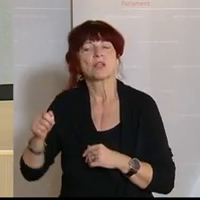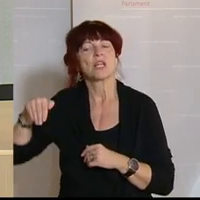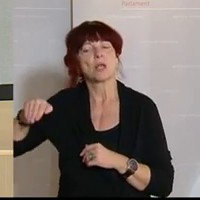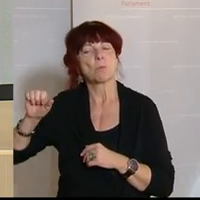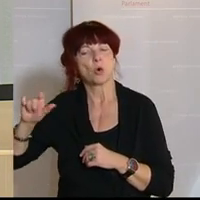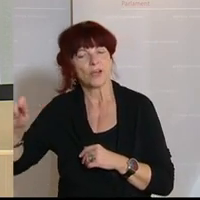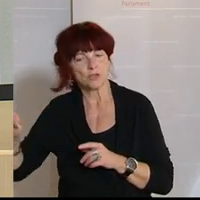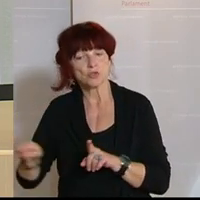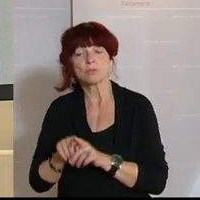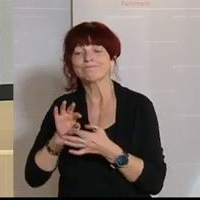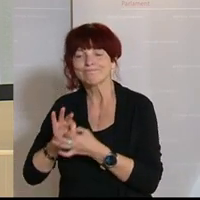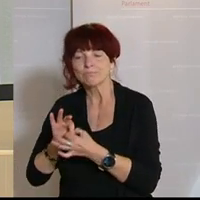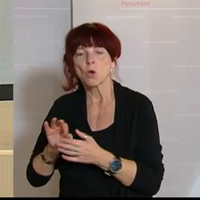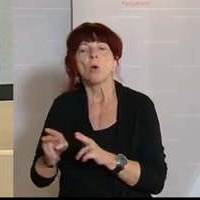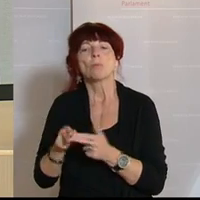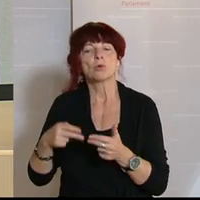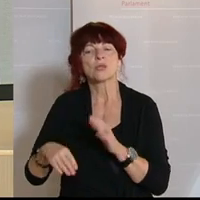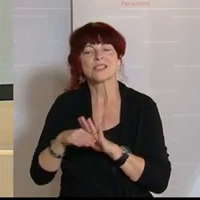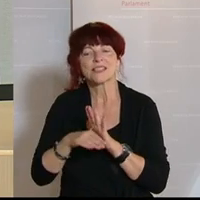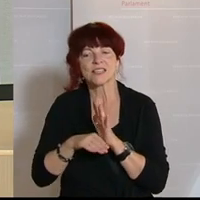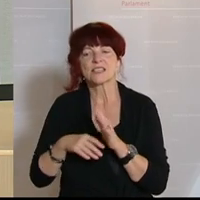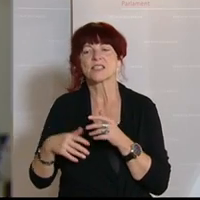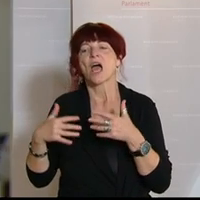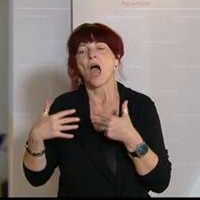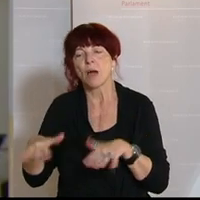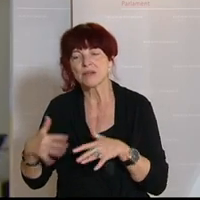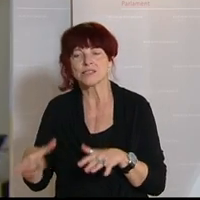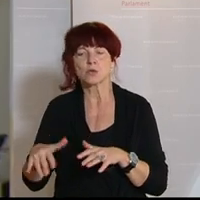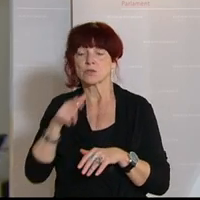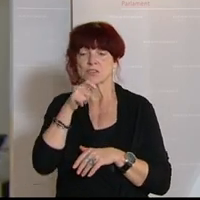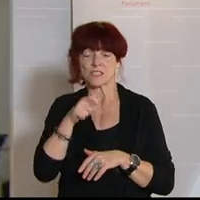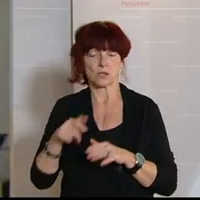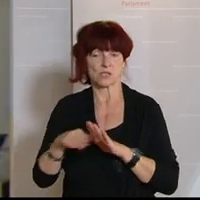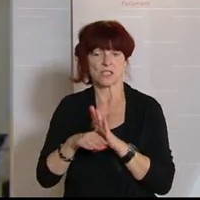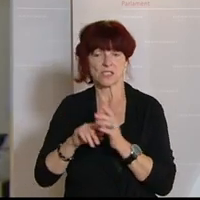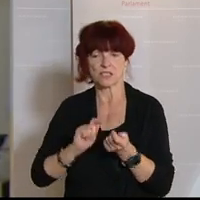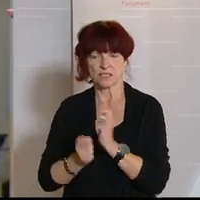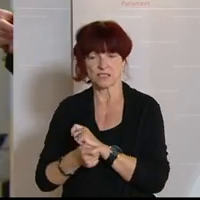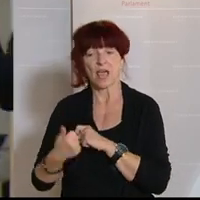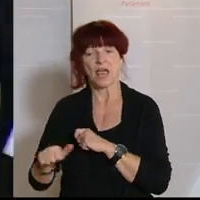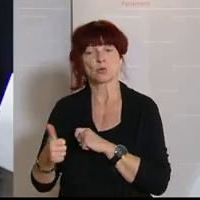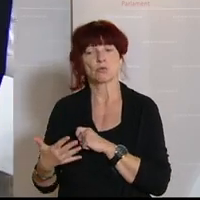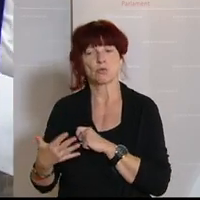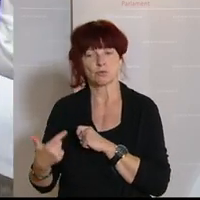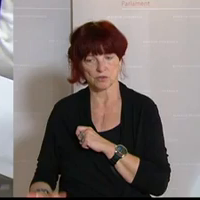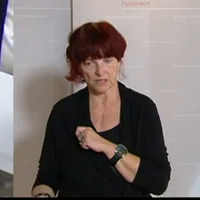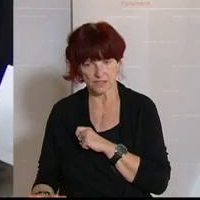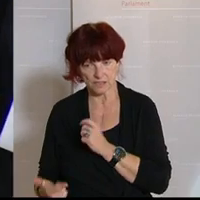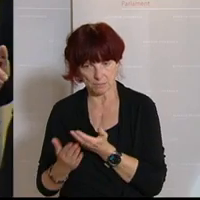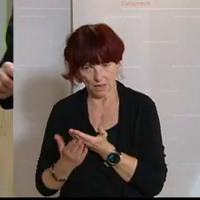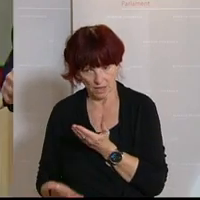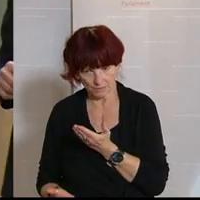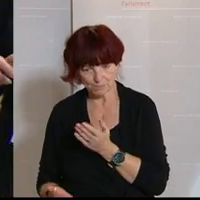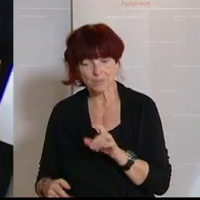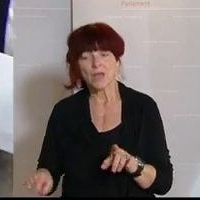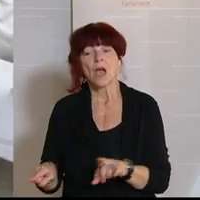betreffend ein Bundesgesetz mit... Die Änderung des Arbeitslosenversicherungsgesetzes soll dazu führen, dass niemand